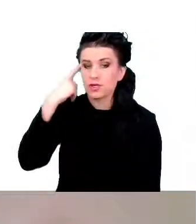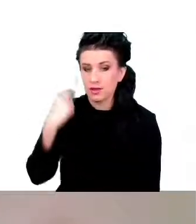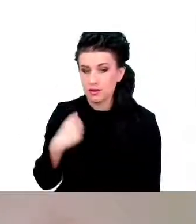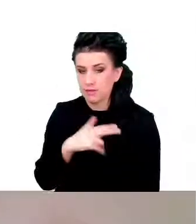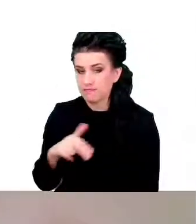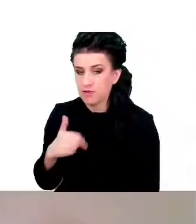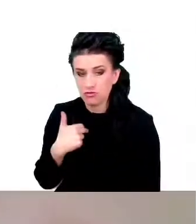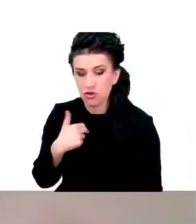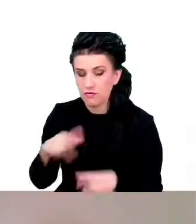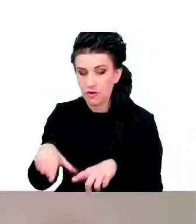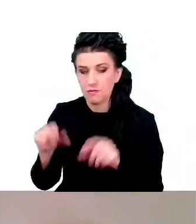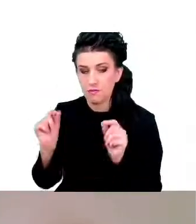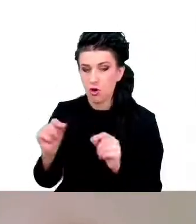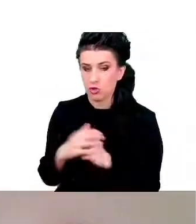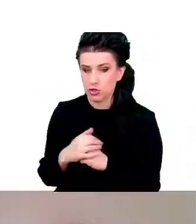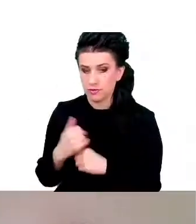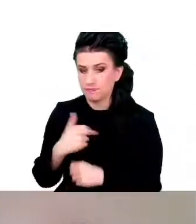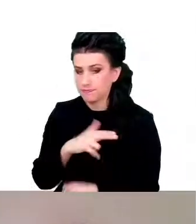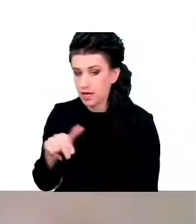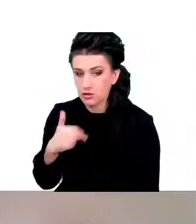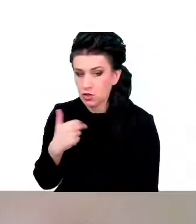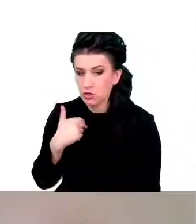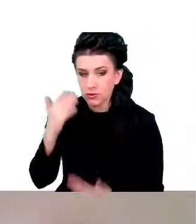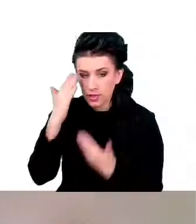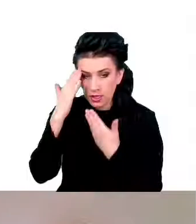umiejętności.